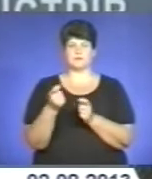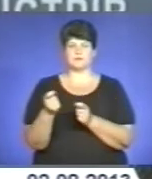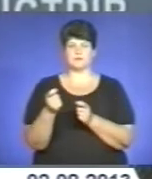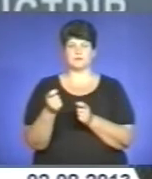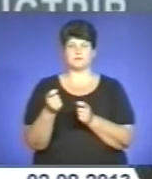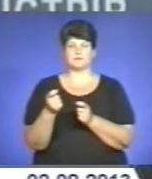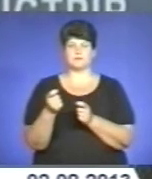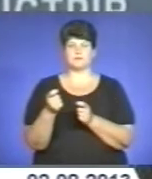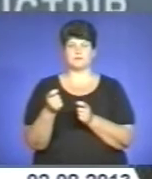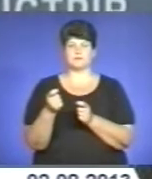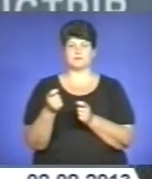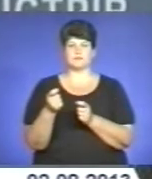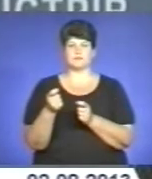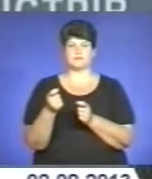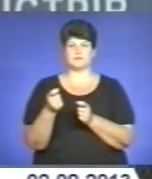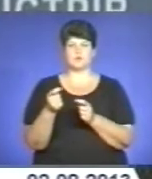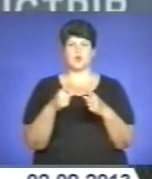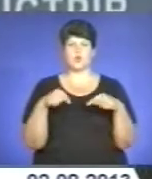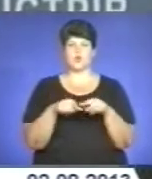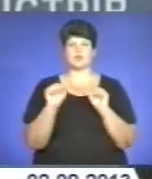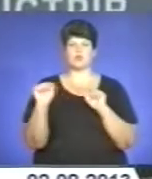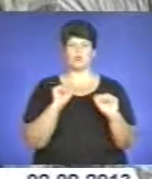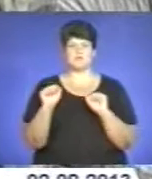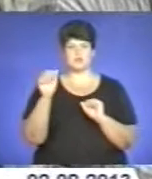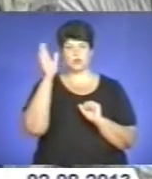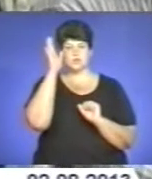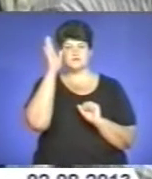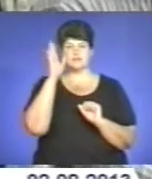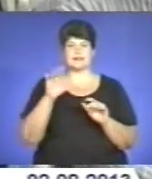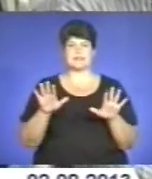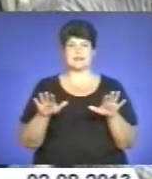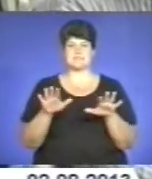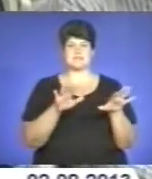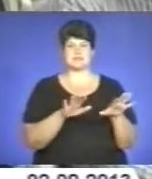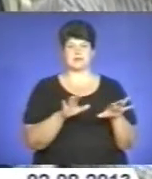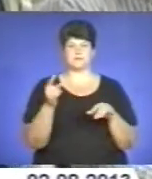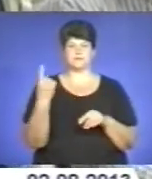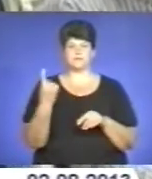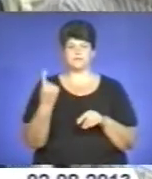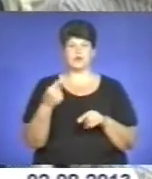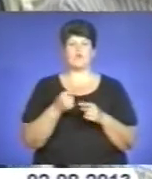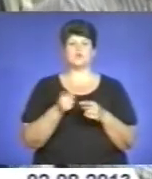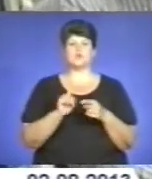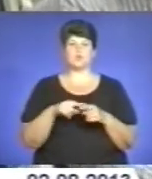органів управління освітою на місцях. В цьому році